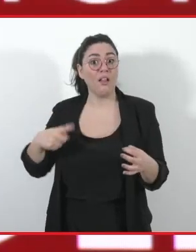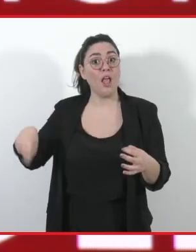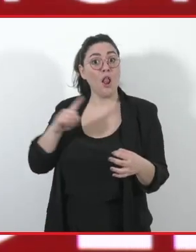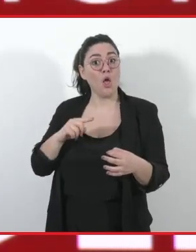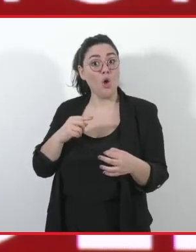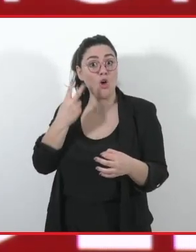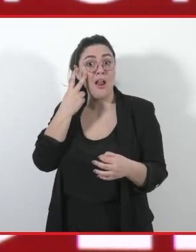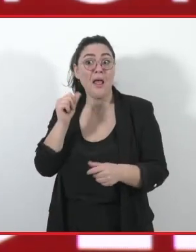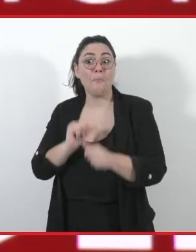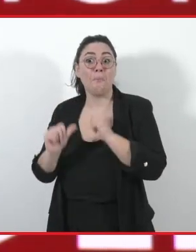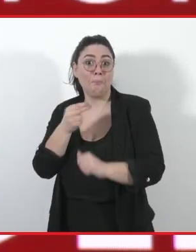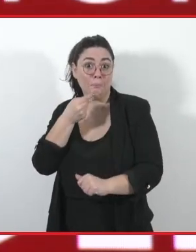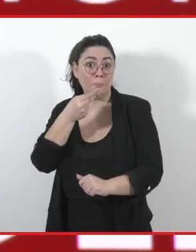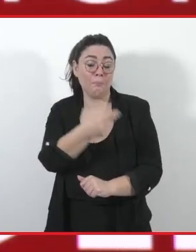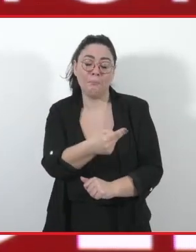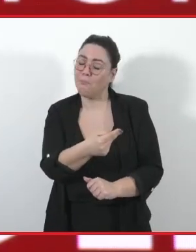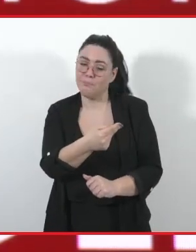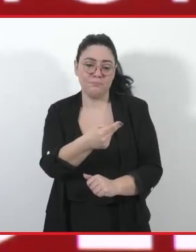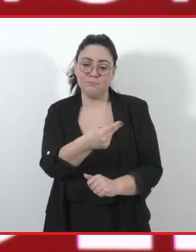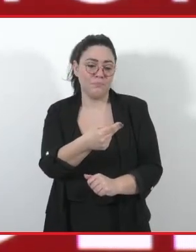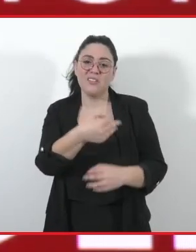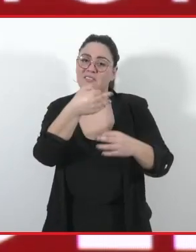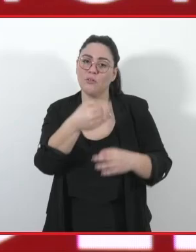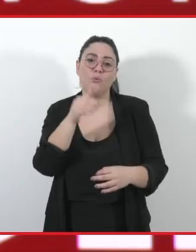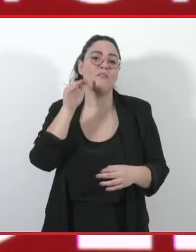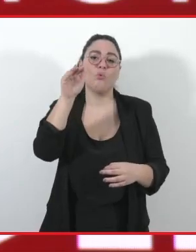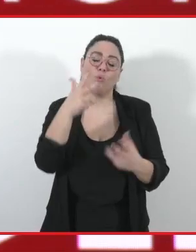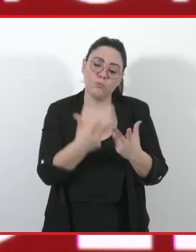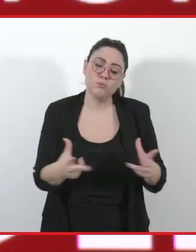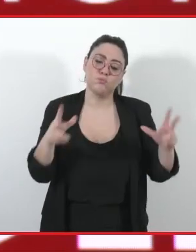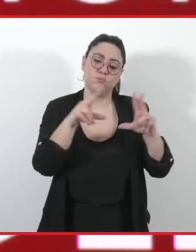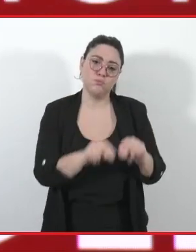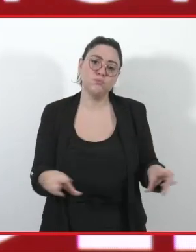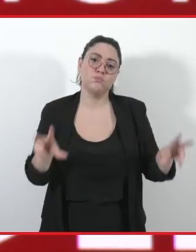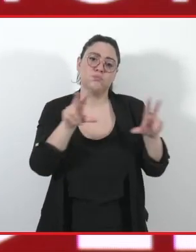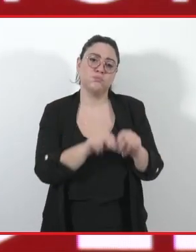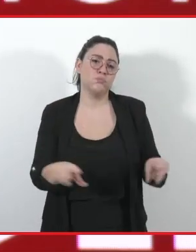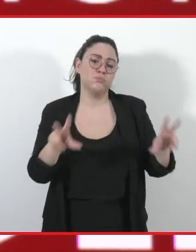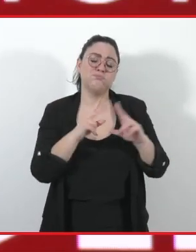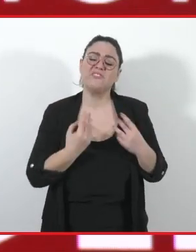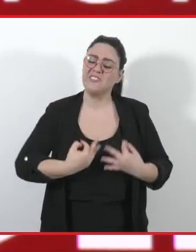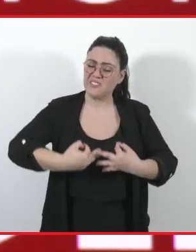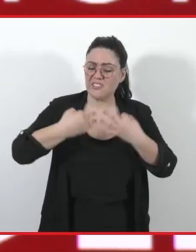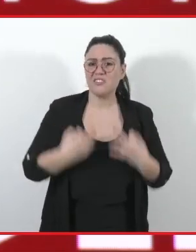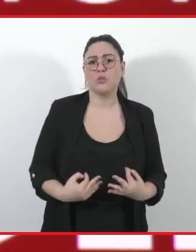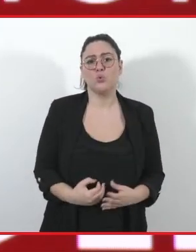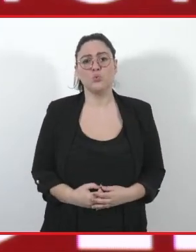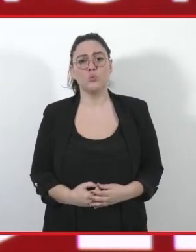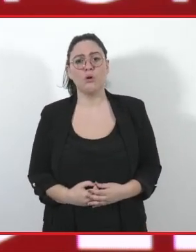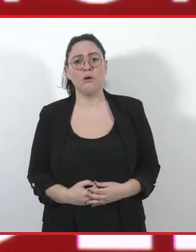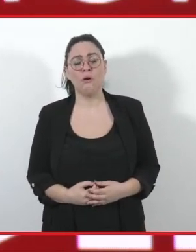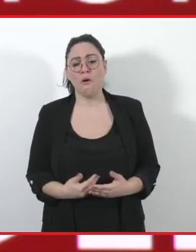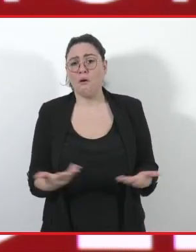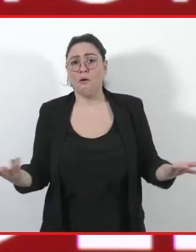probabile. Anzi, è addirittura certo che fenomeni di questo tipo si ripeteranno. Non c'è prova più